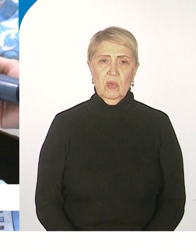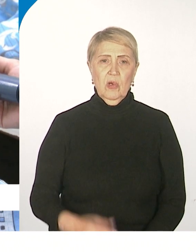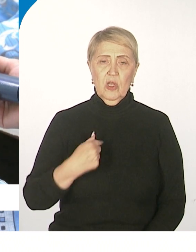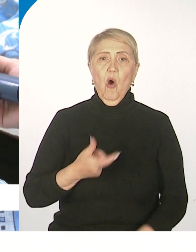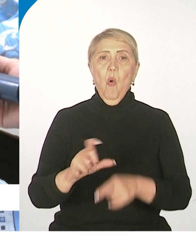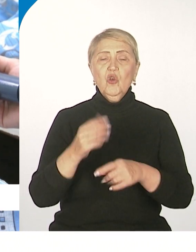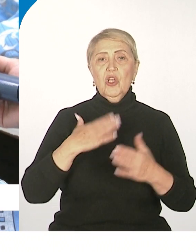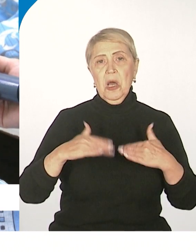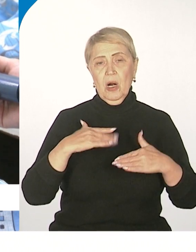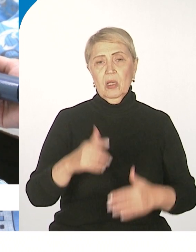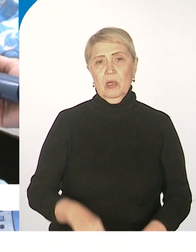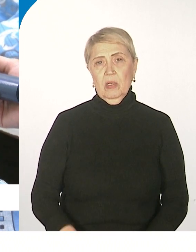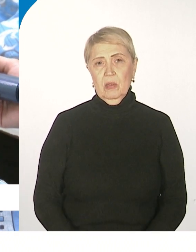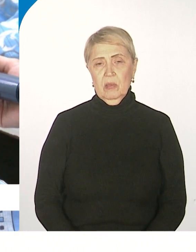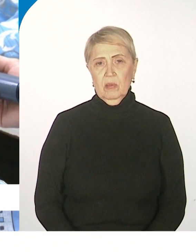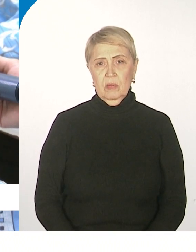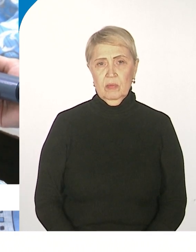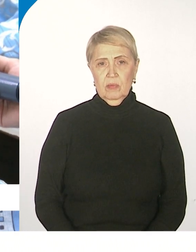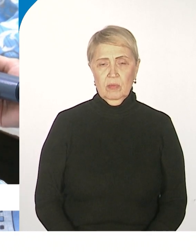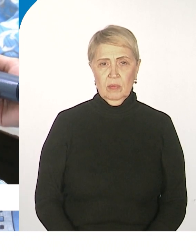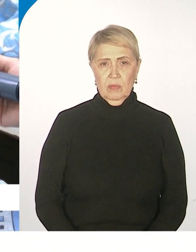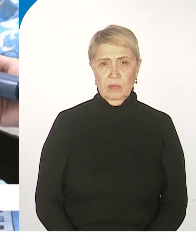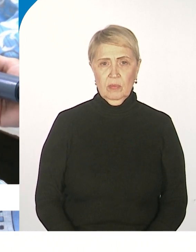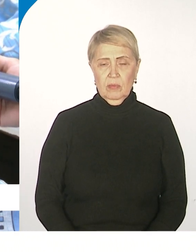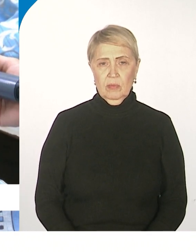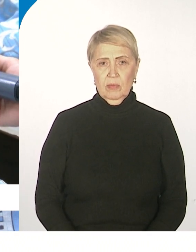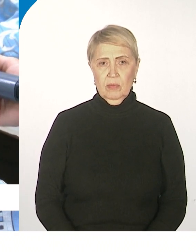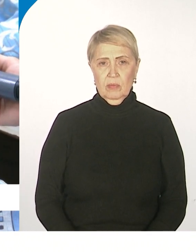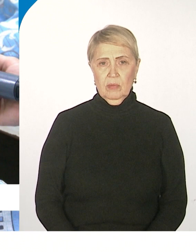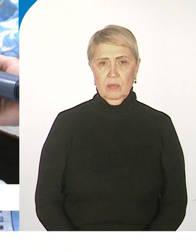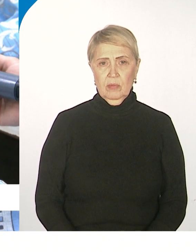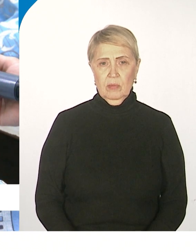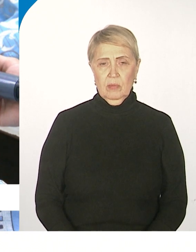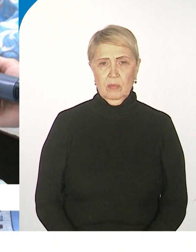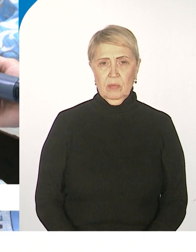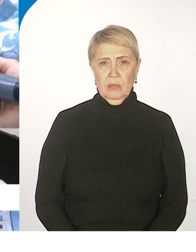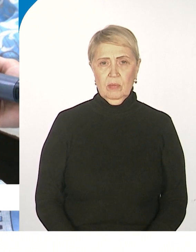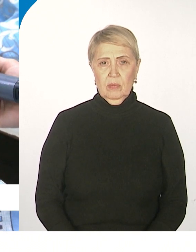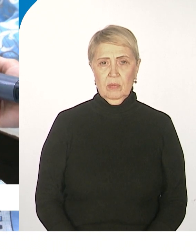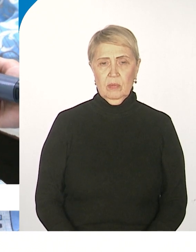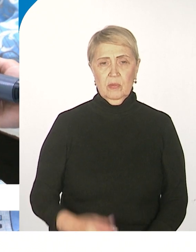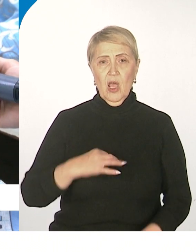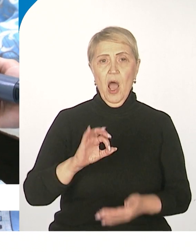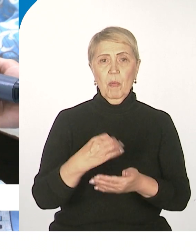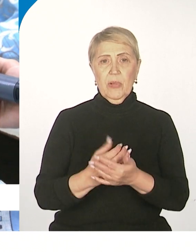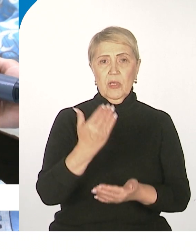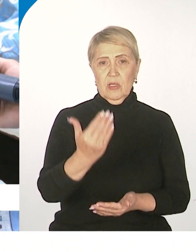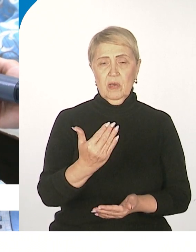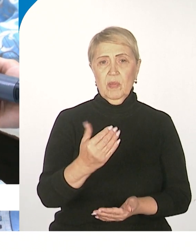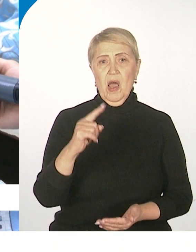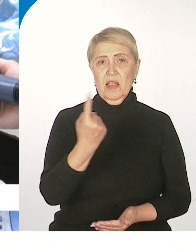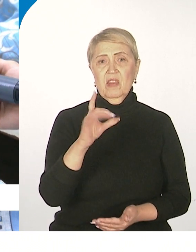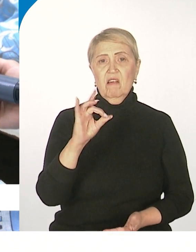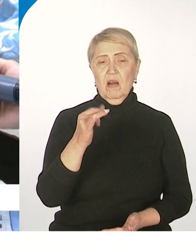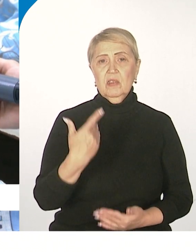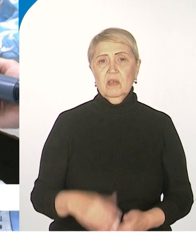что здесь обратишься к ним. Рад, что обратишься к ним,